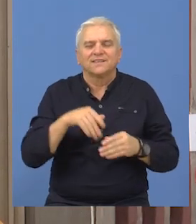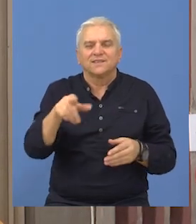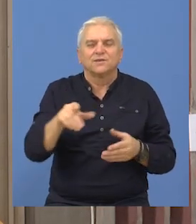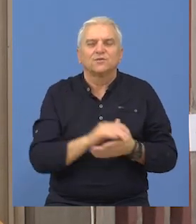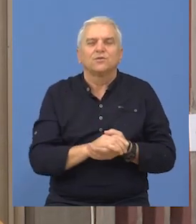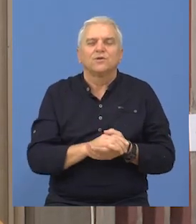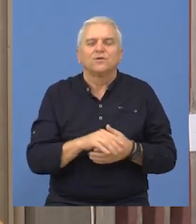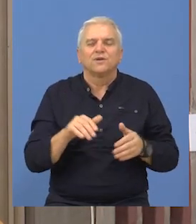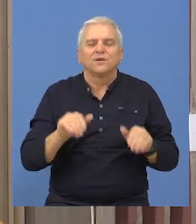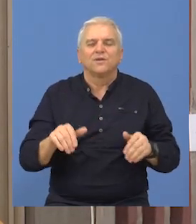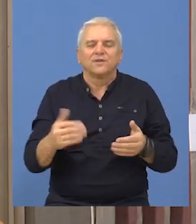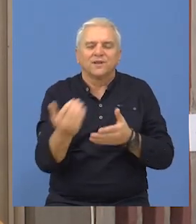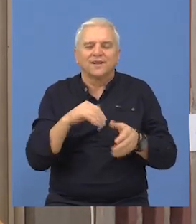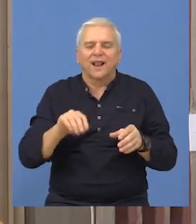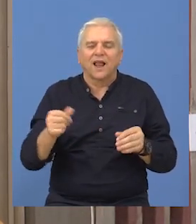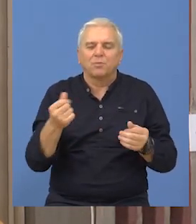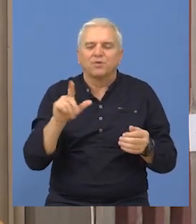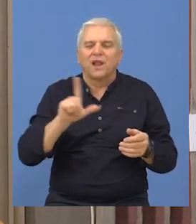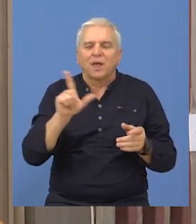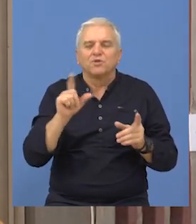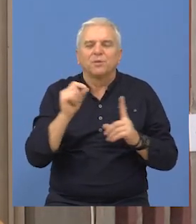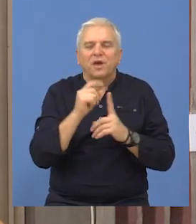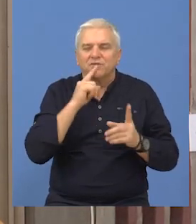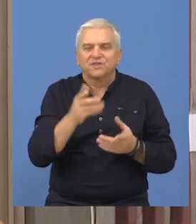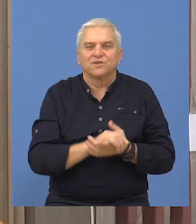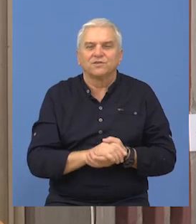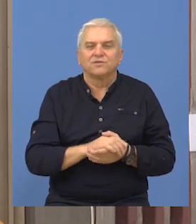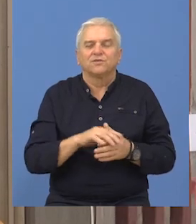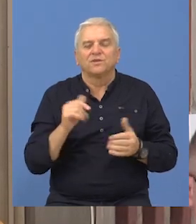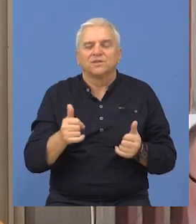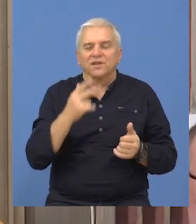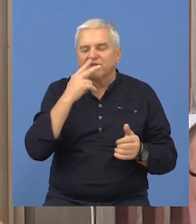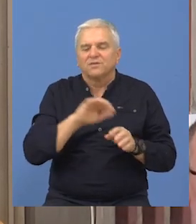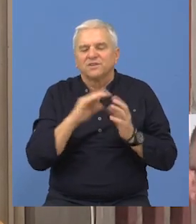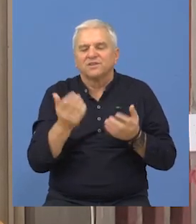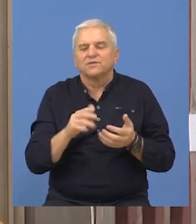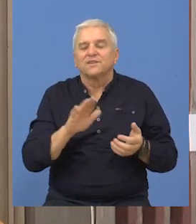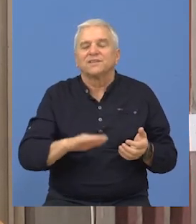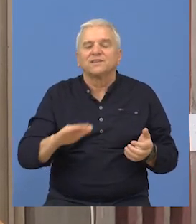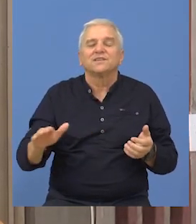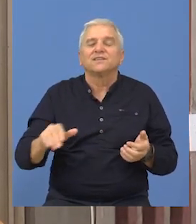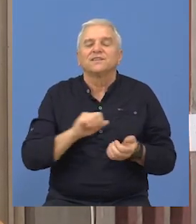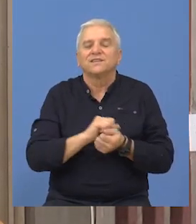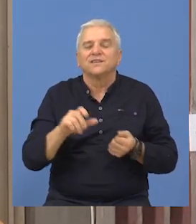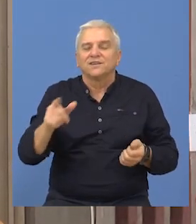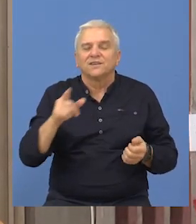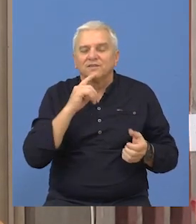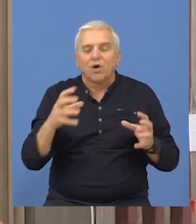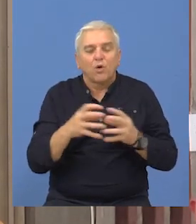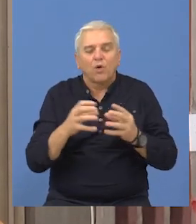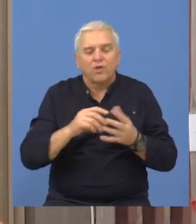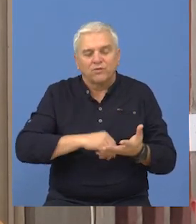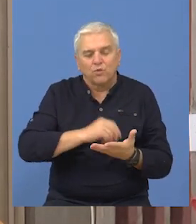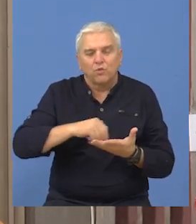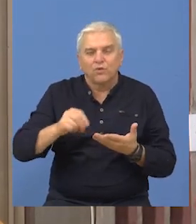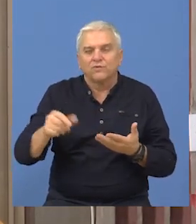zaposlenih u Prečkovskoj ustanovi Labud Pejević. To treba naglasiti. Za 10 u decu u odnosu